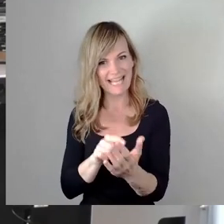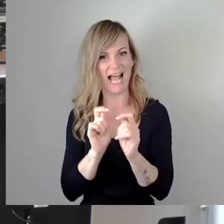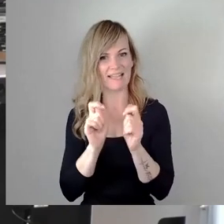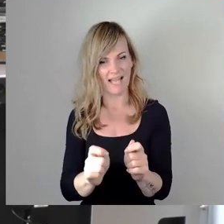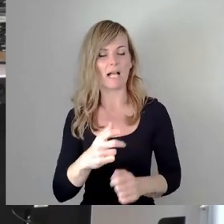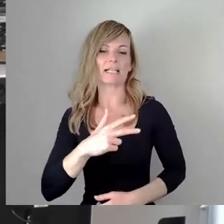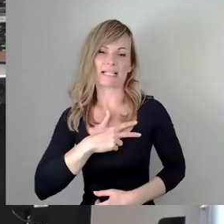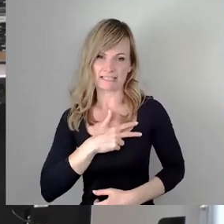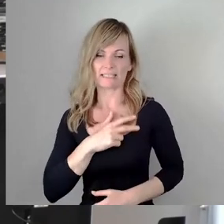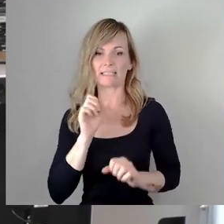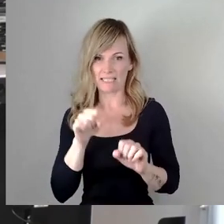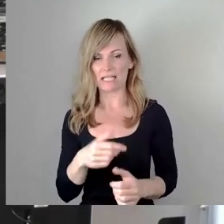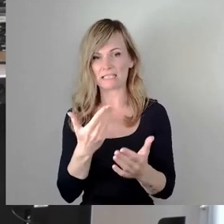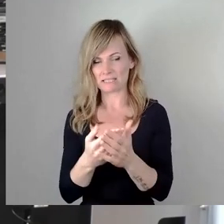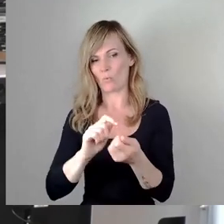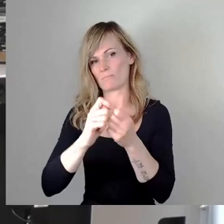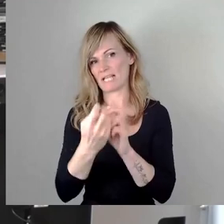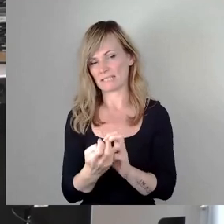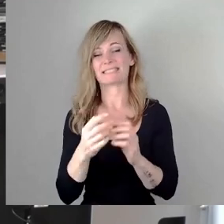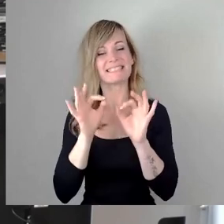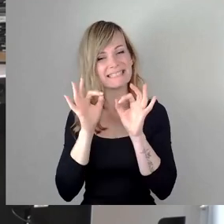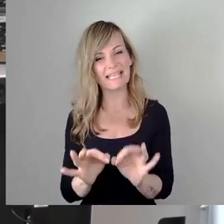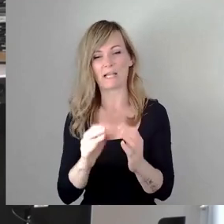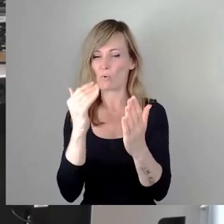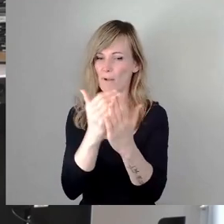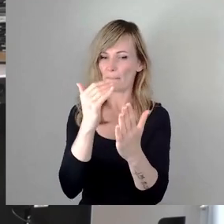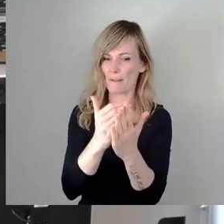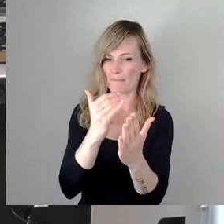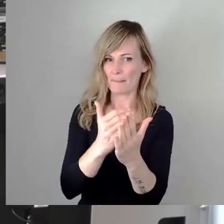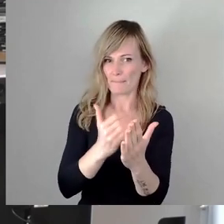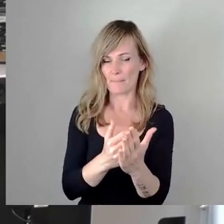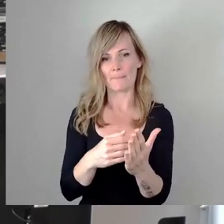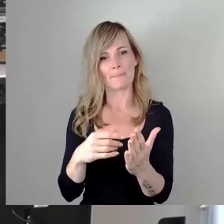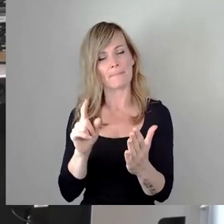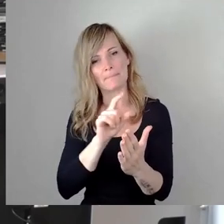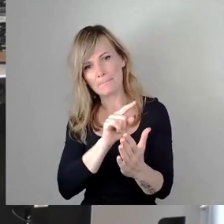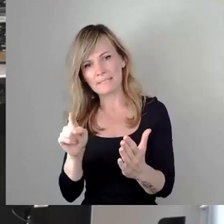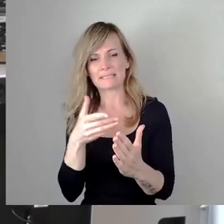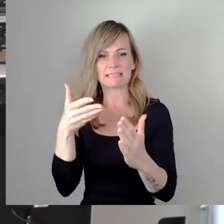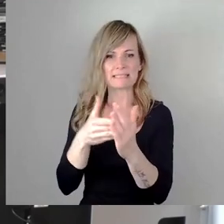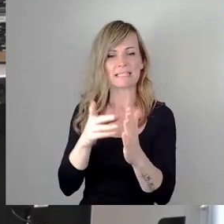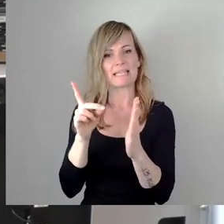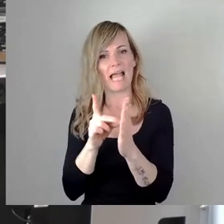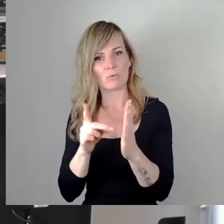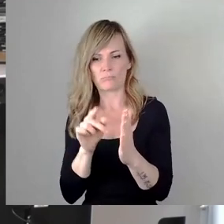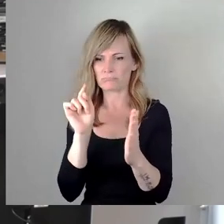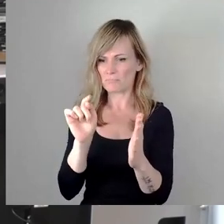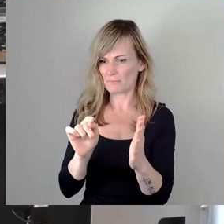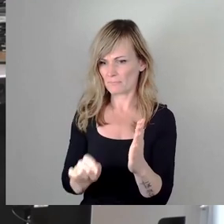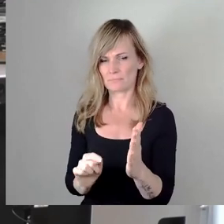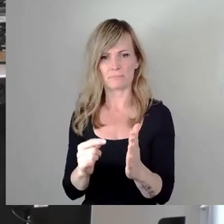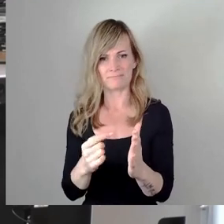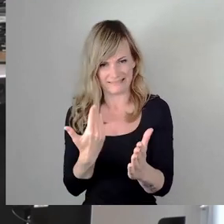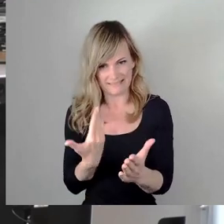realisierbar, der ist konkret, der ist terminiert und da ist es messbar, ob der Erfolg